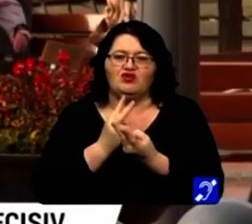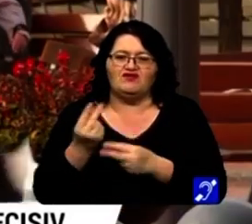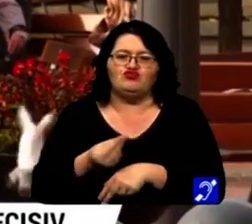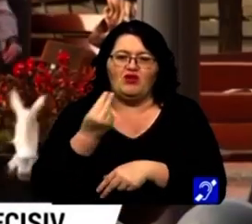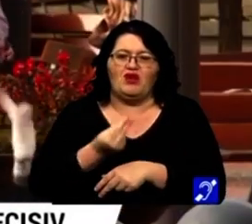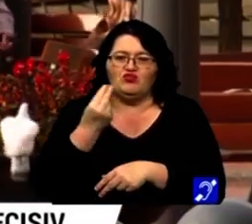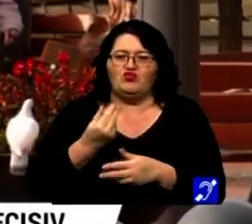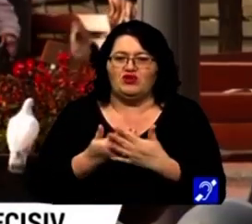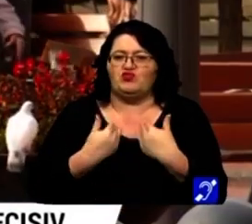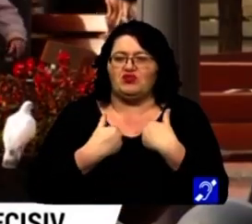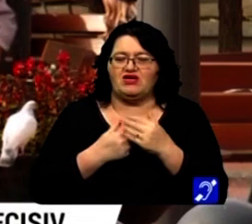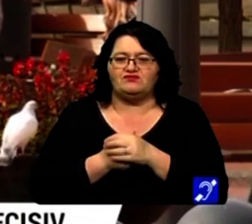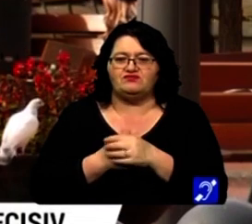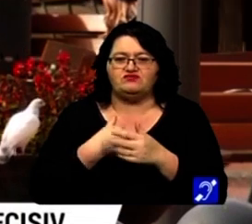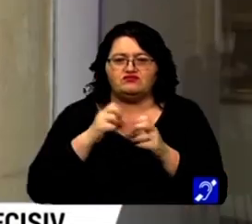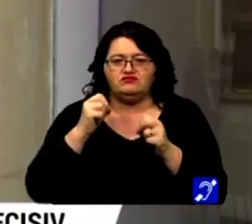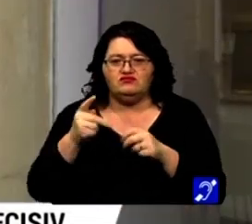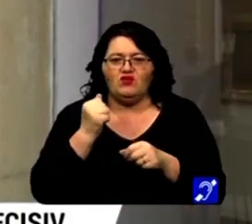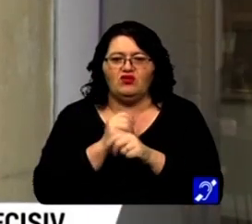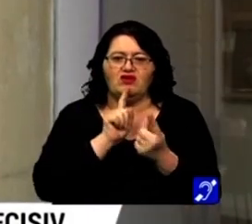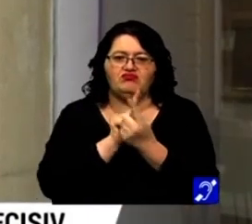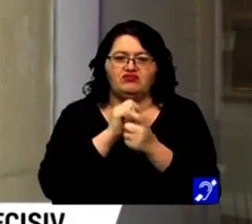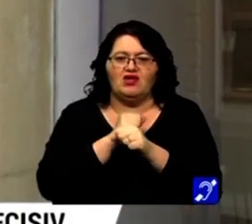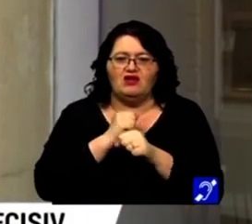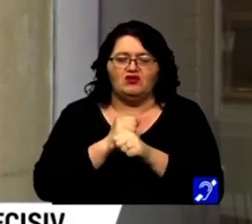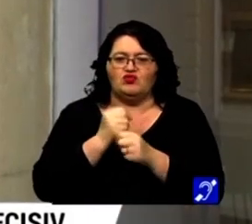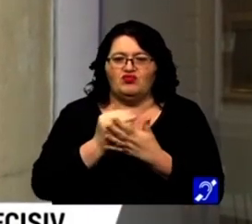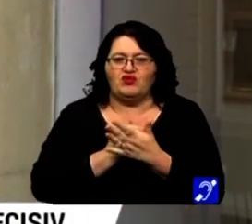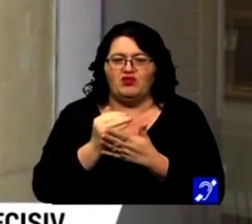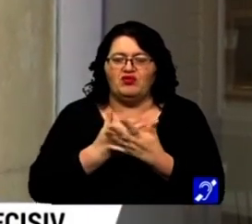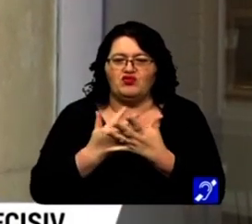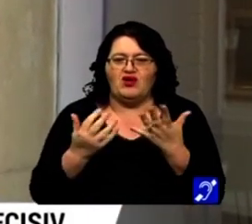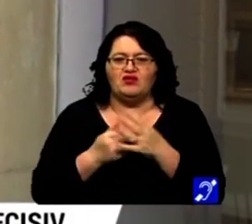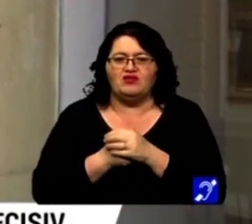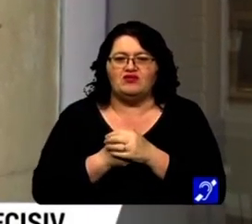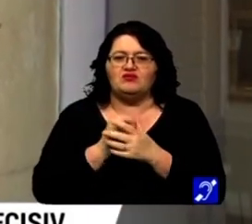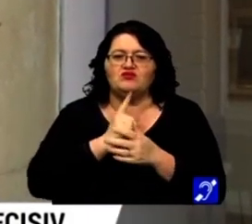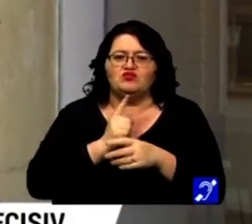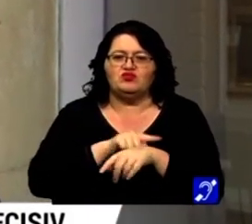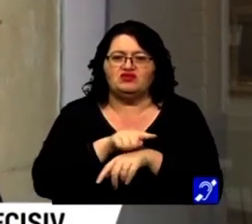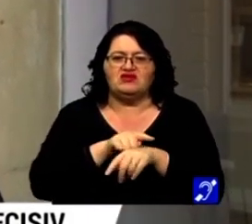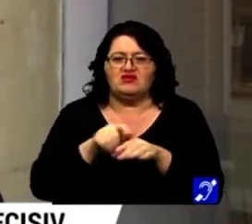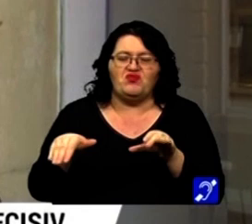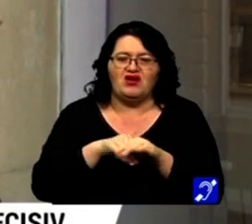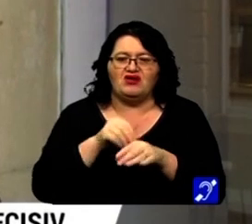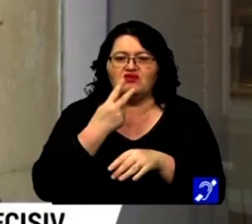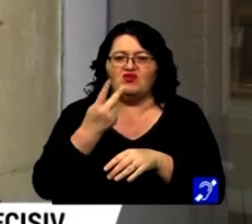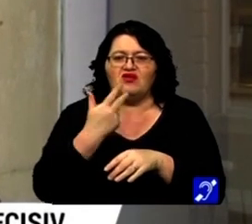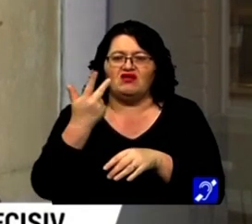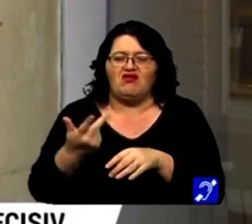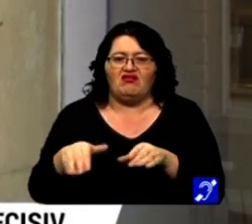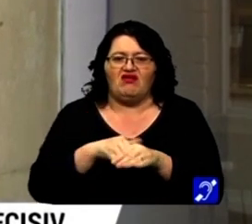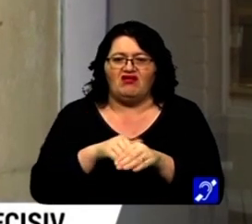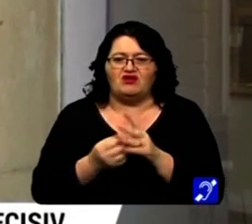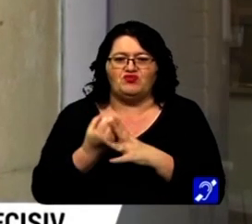cel mai potrivit. Mi-e mi-e ok să lucrez fizic, n-am nicio problemă cu asta, nu sunt de foarte mult timp în câmpul munci oricum, 2-3 ani maxim